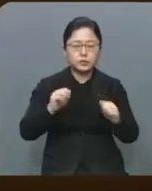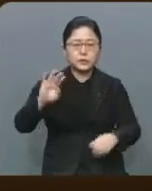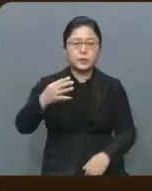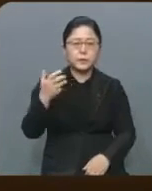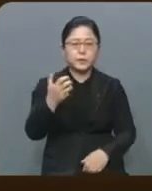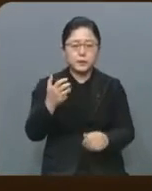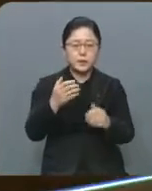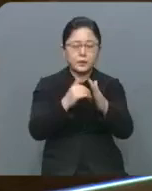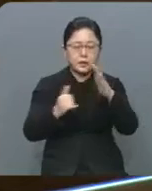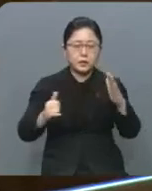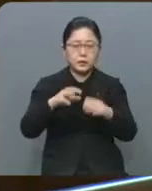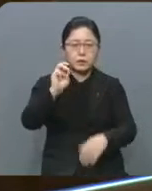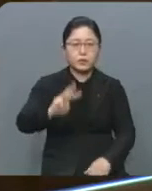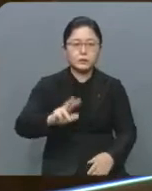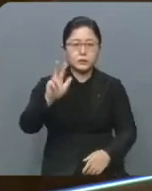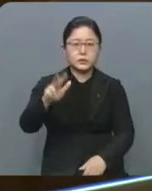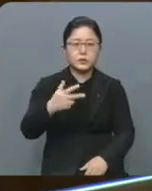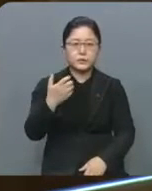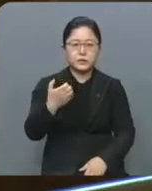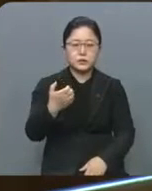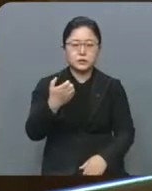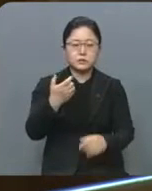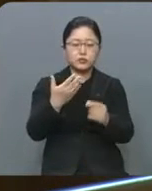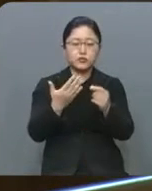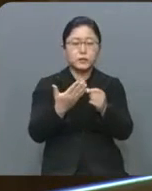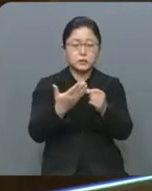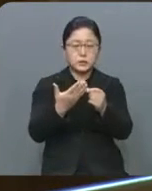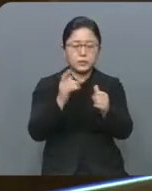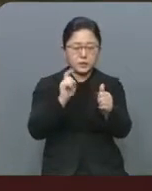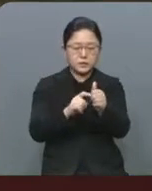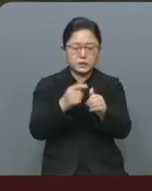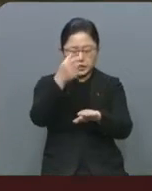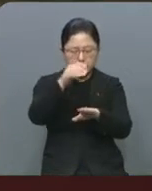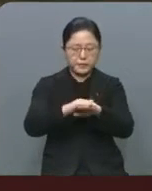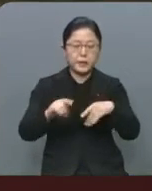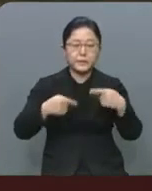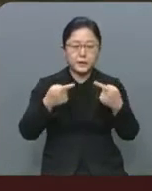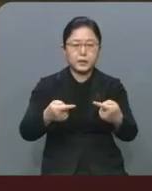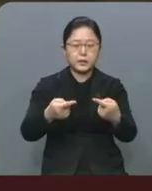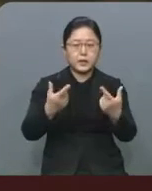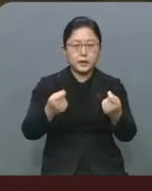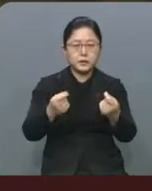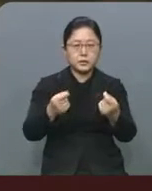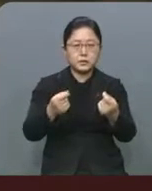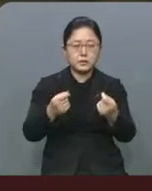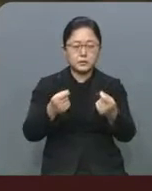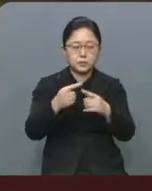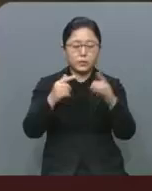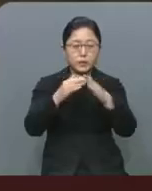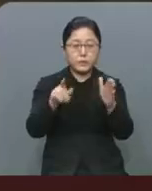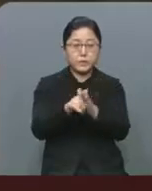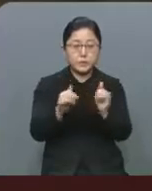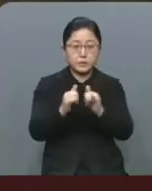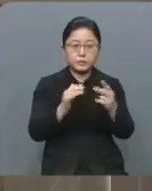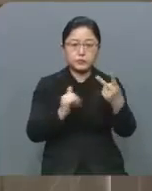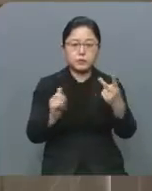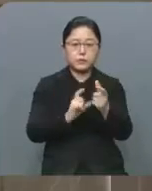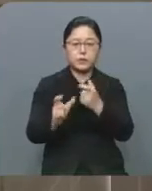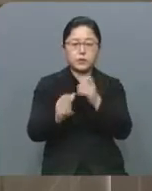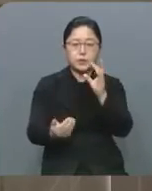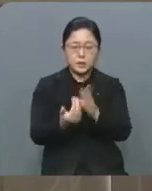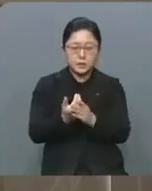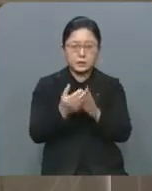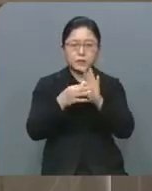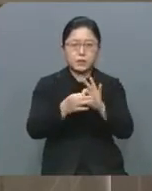확진자의 가족인 광주 779번째 확진자가 예배를 받는데, 같은 교회 신도 2명이 추가로 확진돼 관련